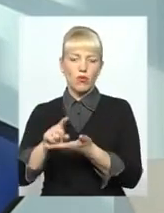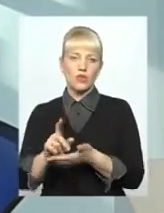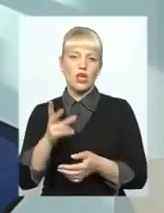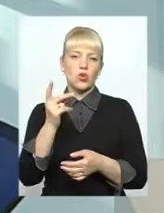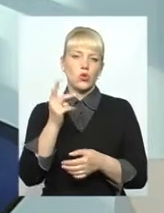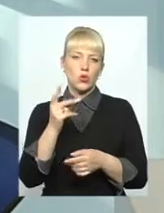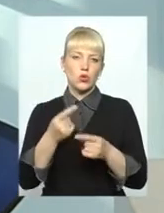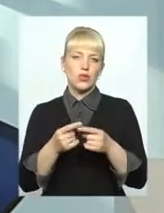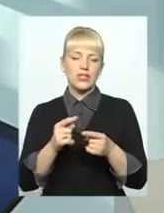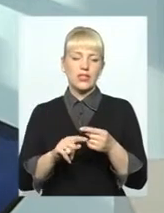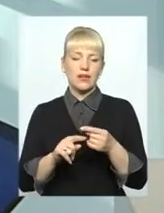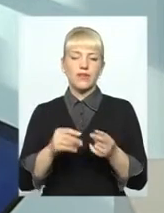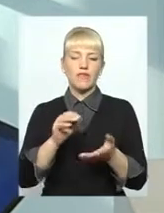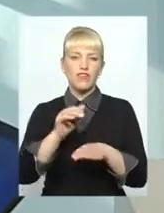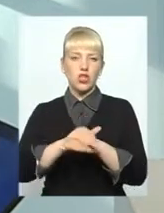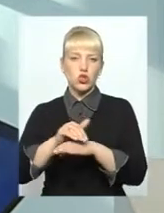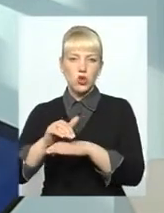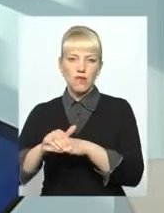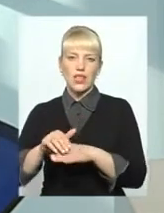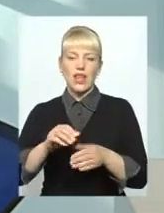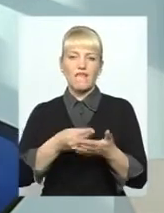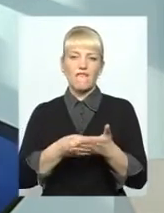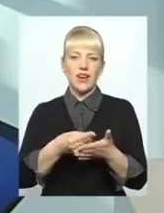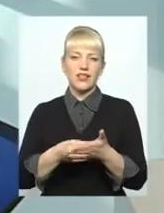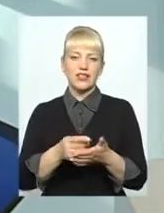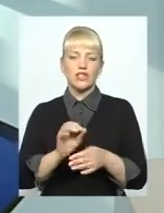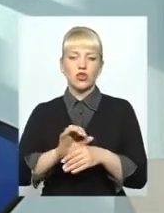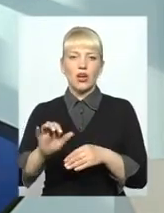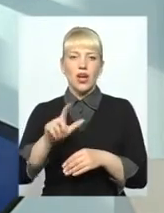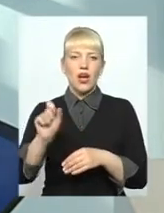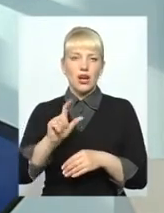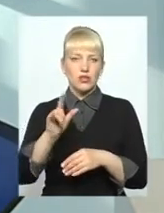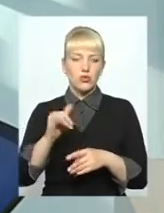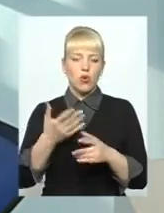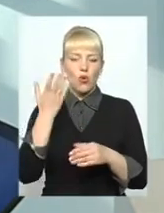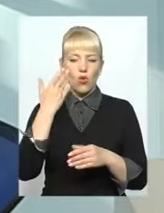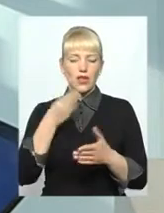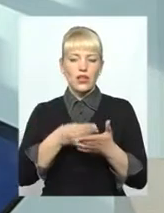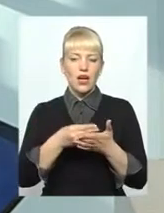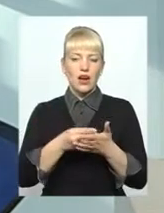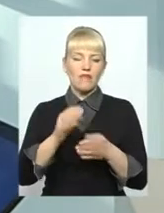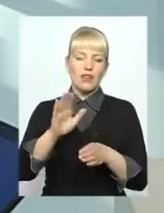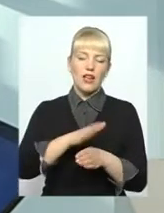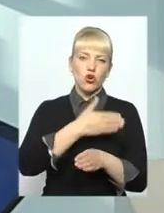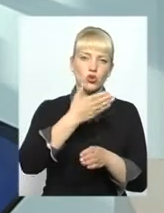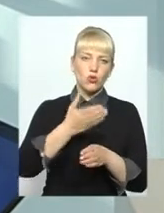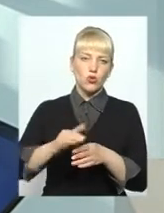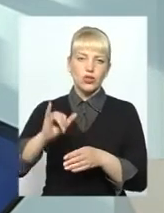ціни – це фіксована вартість доставки газу. Це коли тарифи на розподіл та транспортування